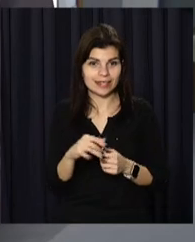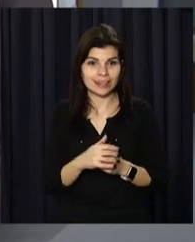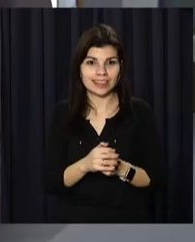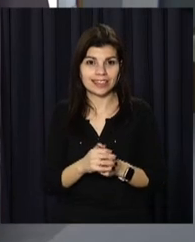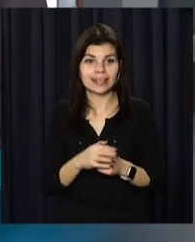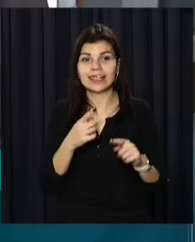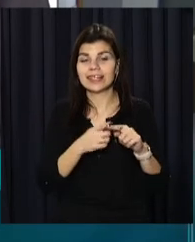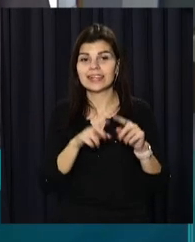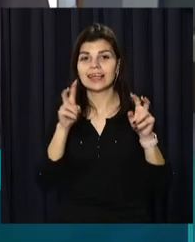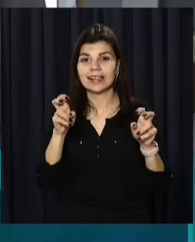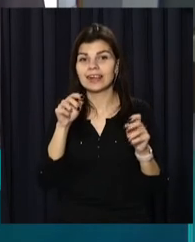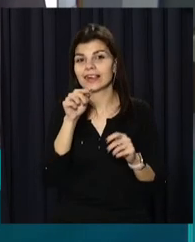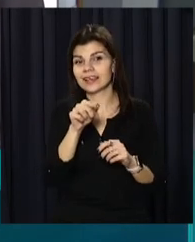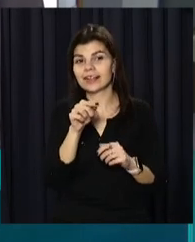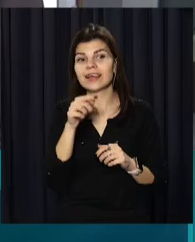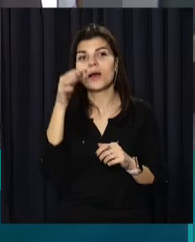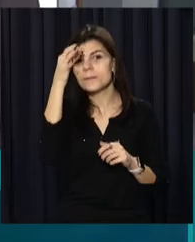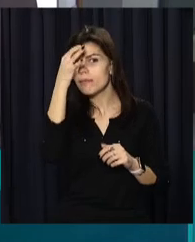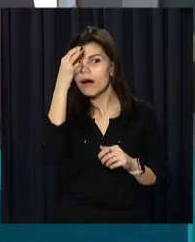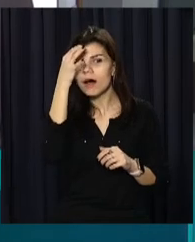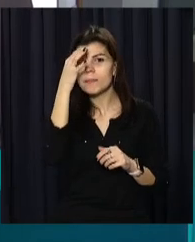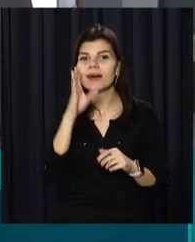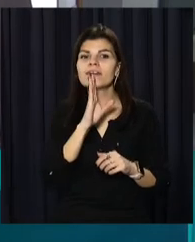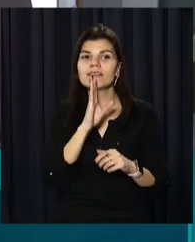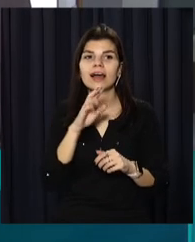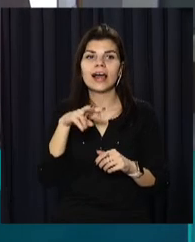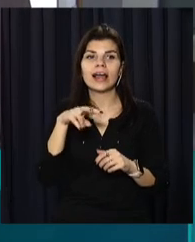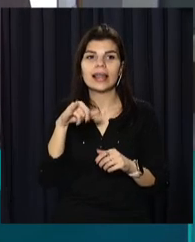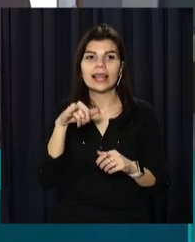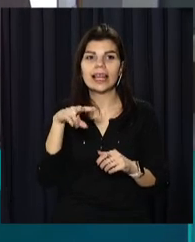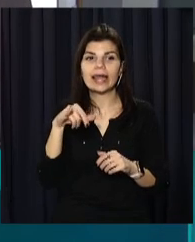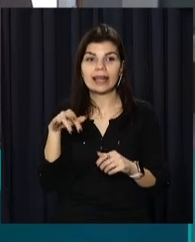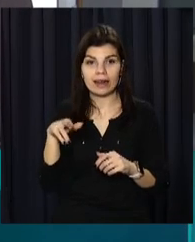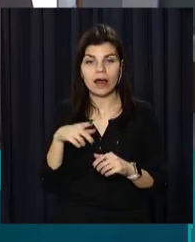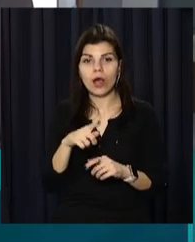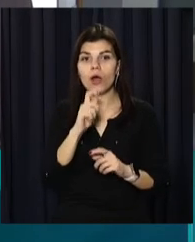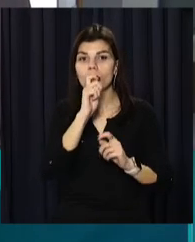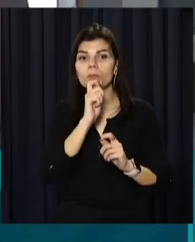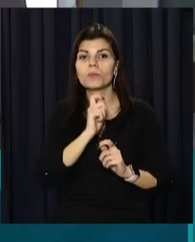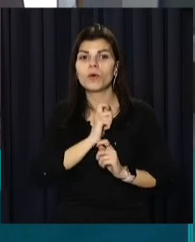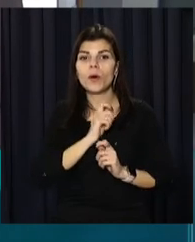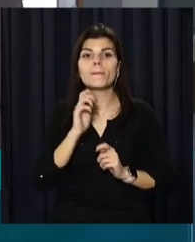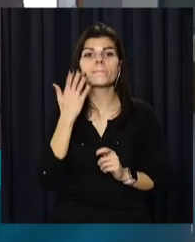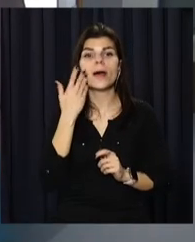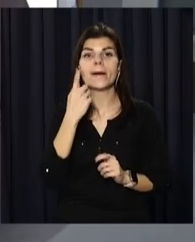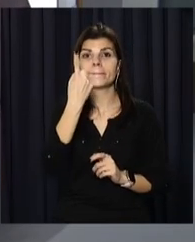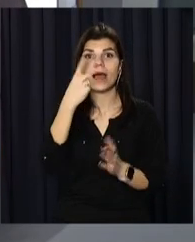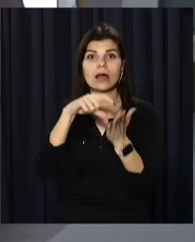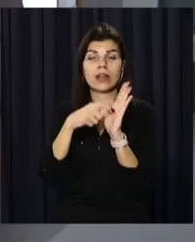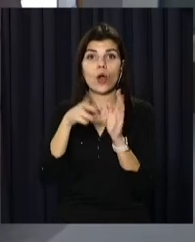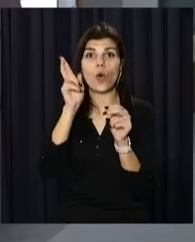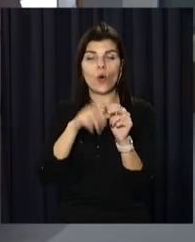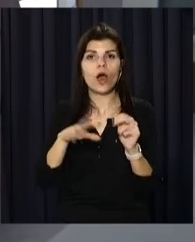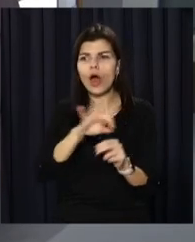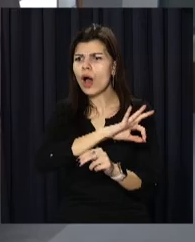я назвала її Лілія, пам'ятала всі ім'я, вона дарувалася мені по закінченню першого класу на